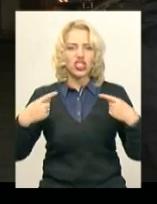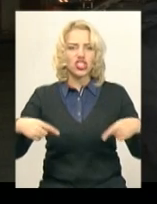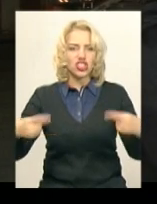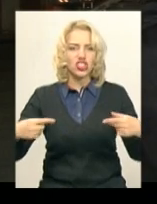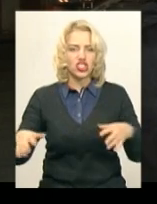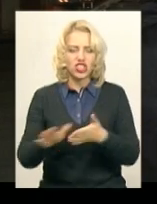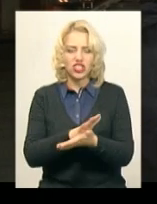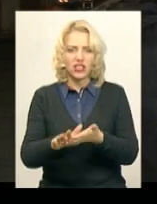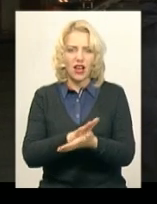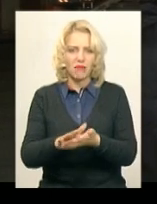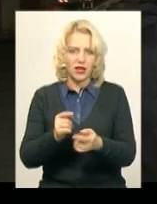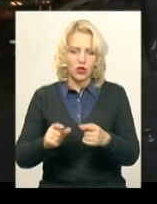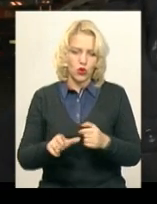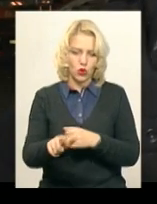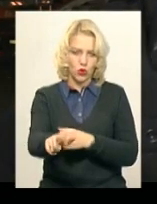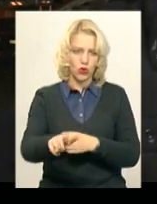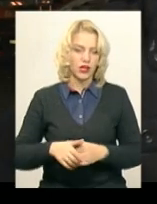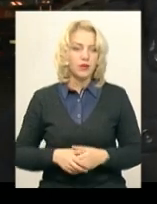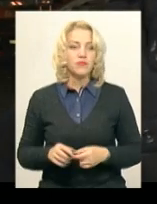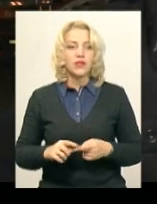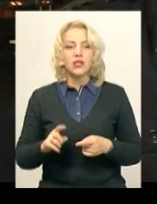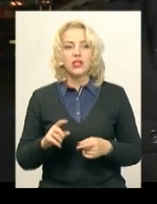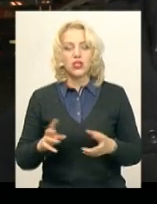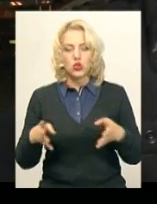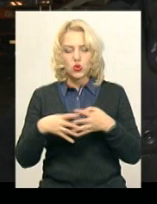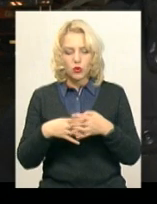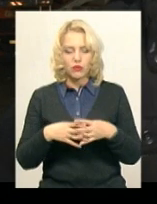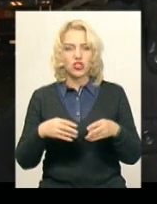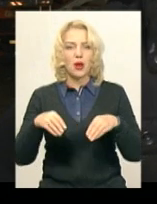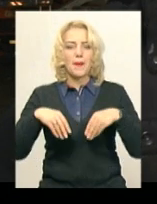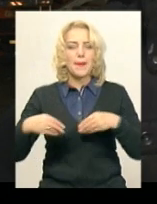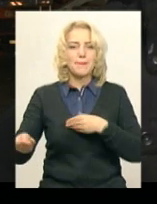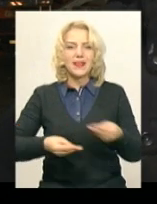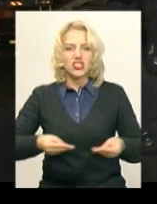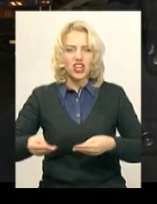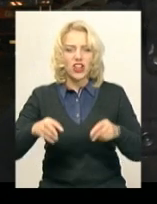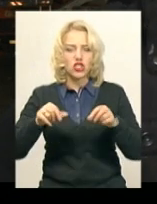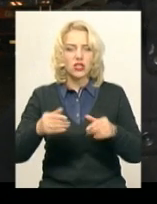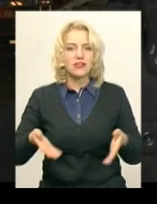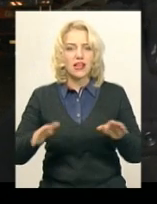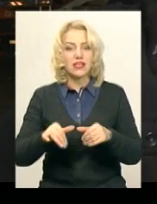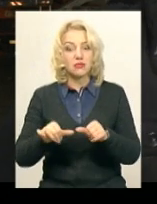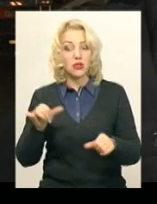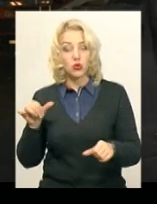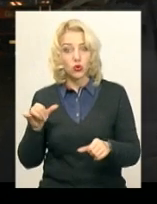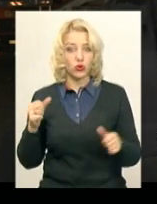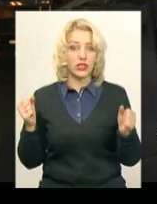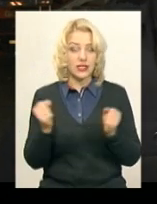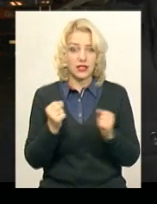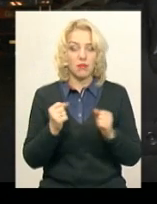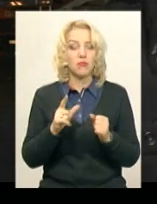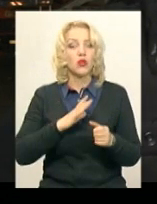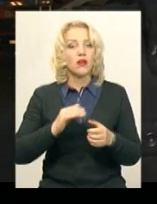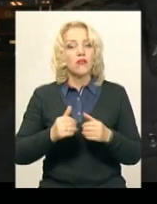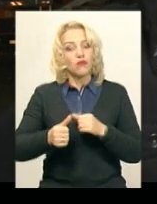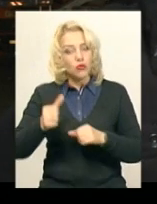тротуари і майдан. Суміш піщано-соляна залишилася з минулої зими, так як зима була середньої складності,